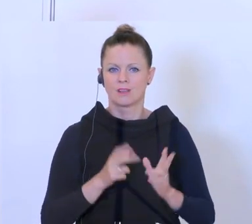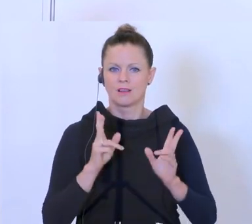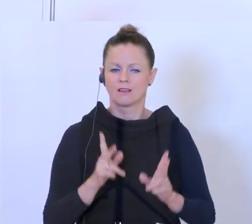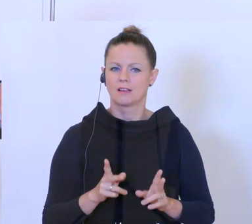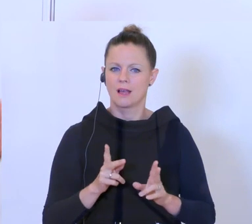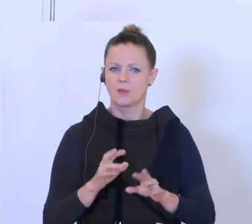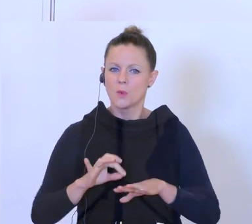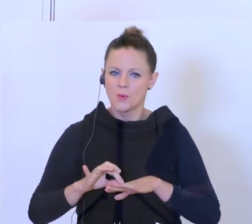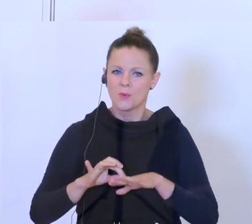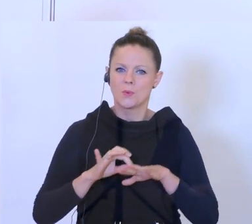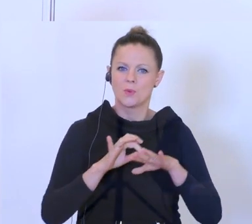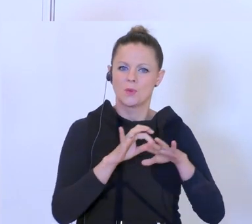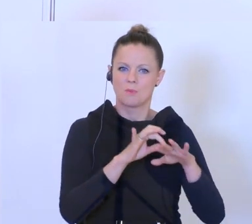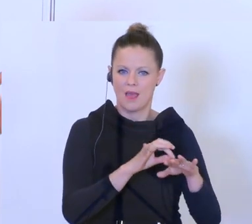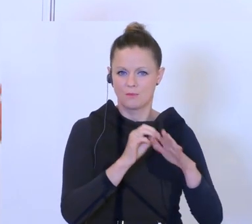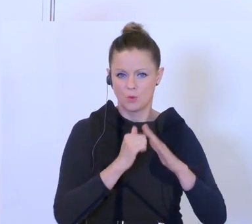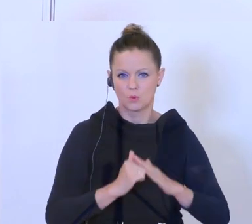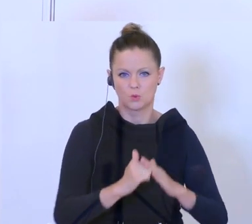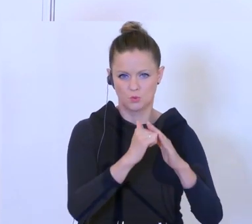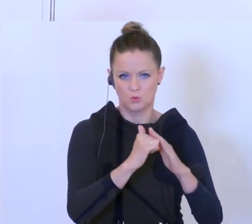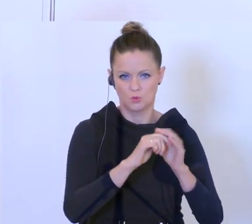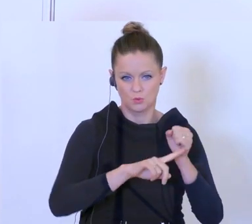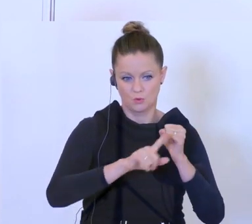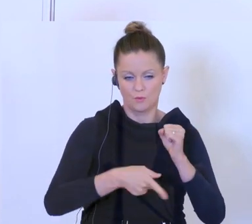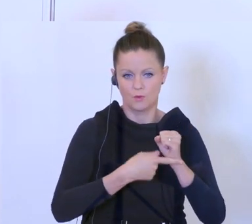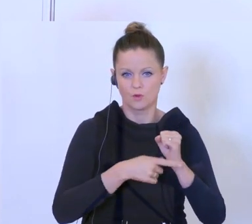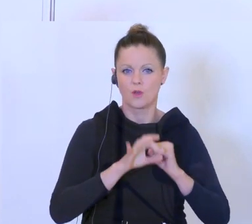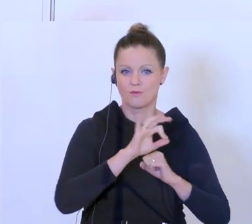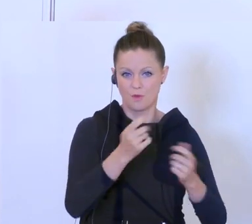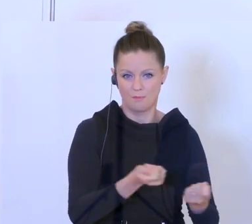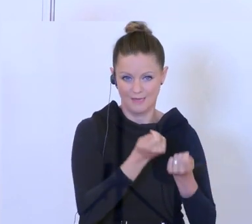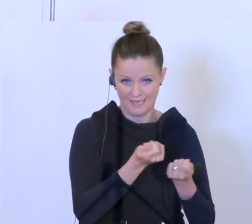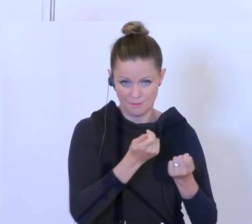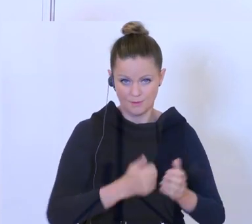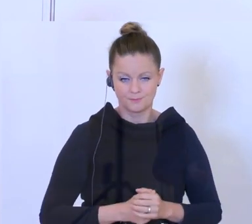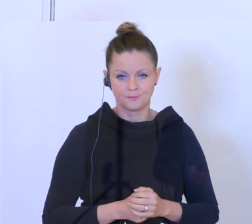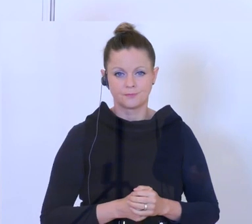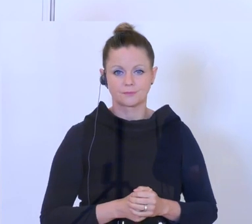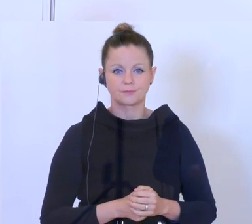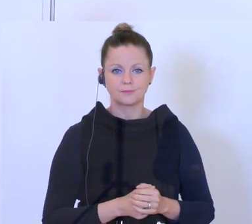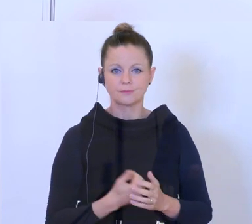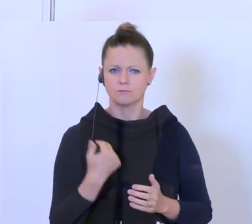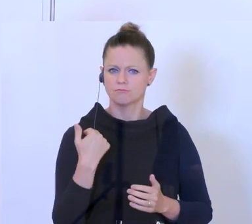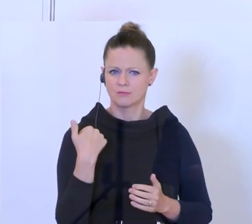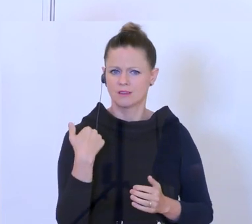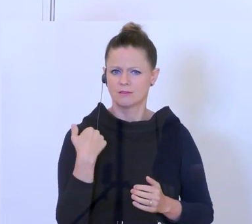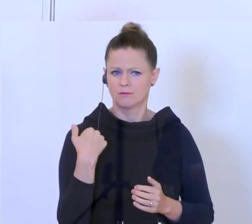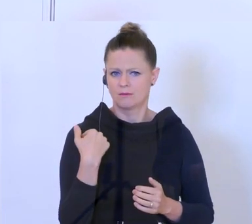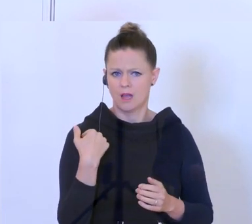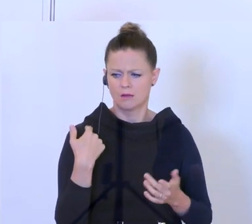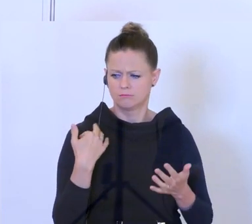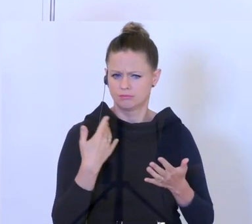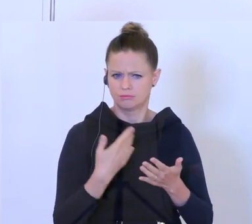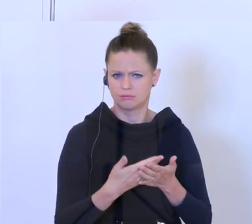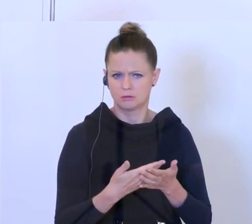Unterstützungsfonds für die Betriebe. Wir haben uns das ja nicht leicht gemacht.